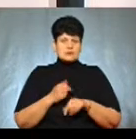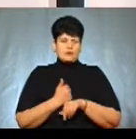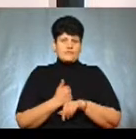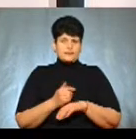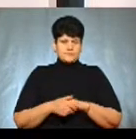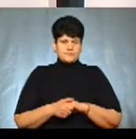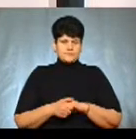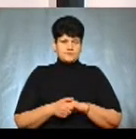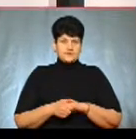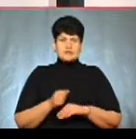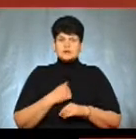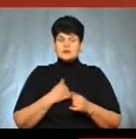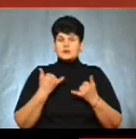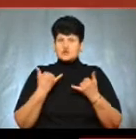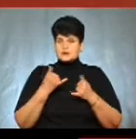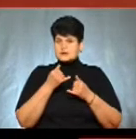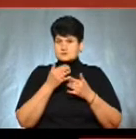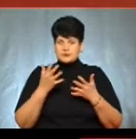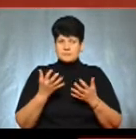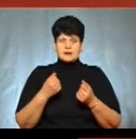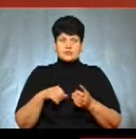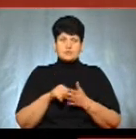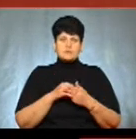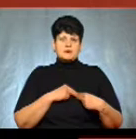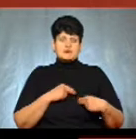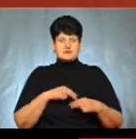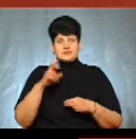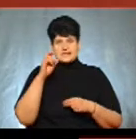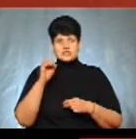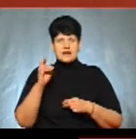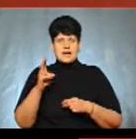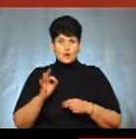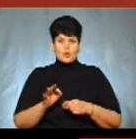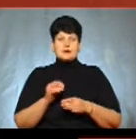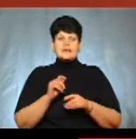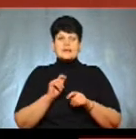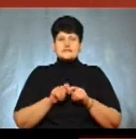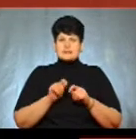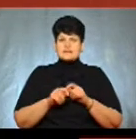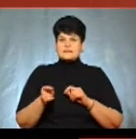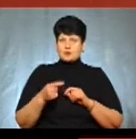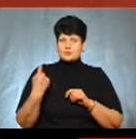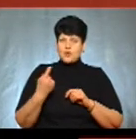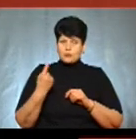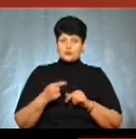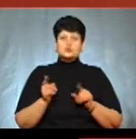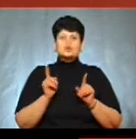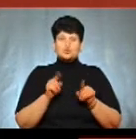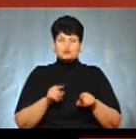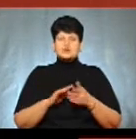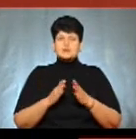На жаль, сьогодні в ефірі не змогли взяти участь працівники Держекоінспекції в Тернопільській області, тому